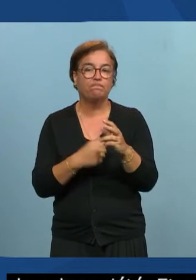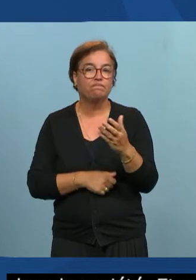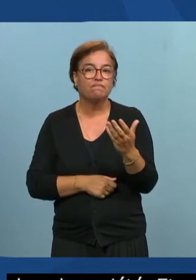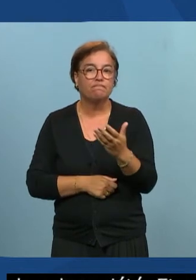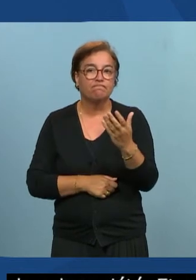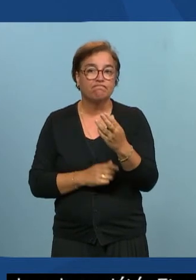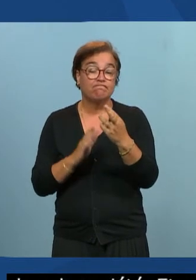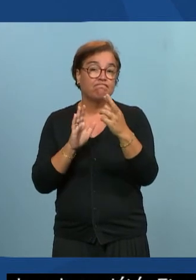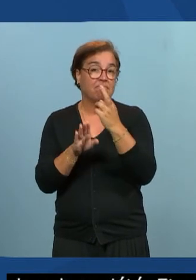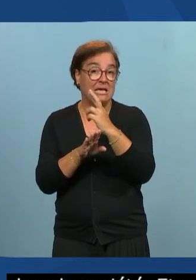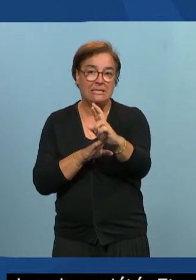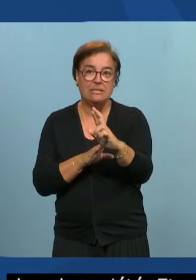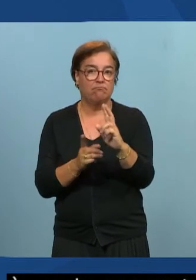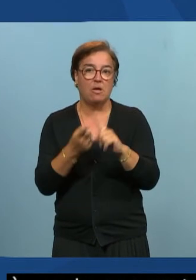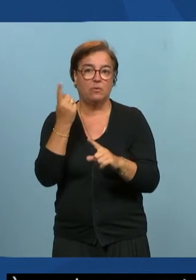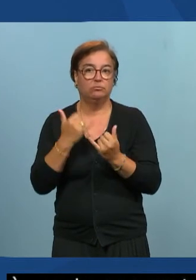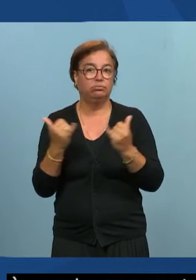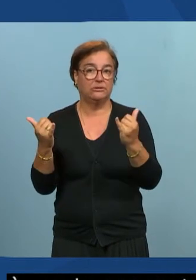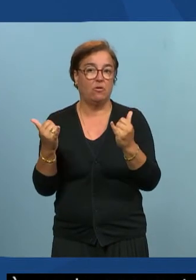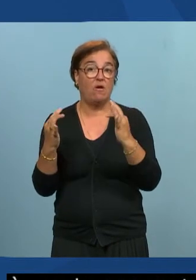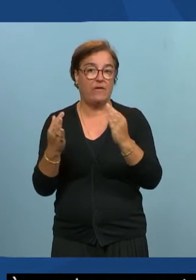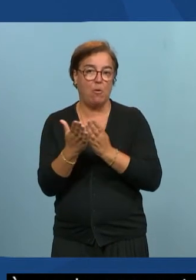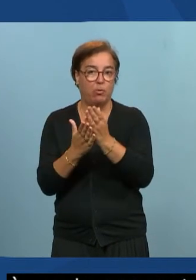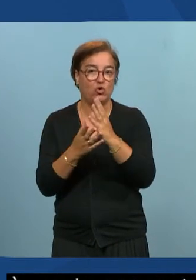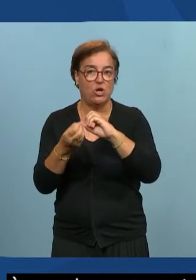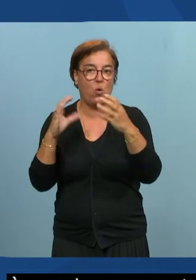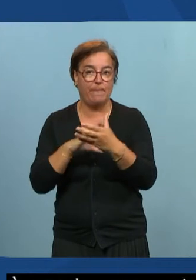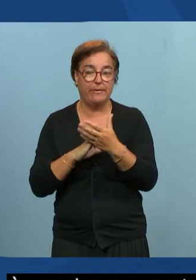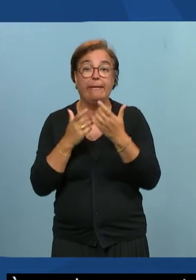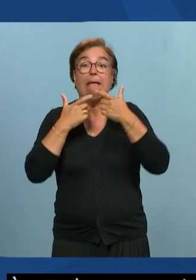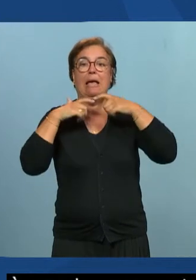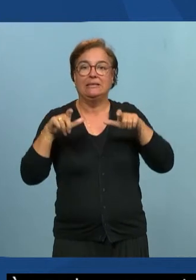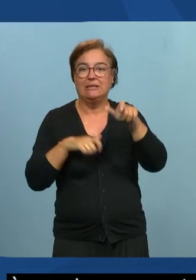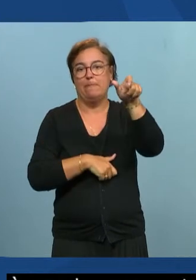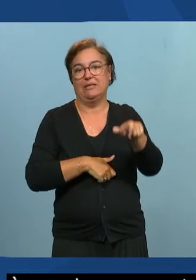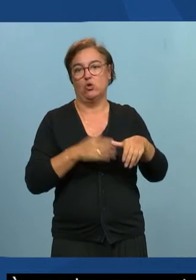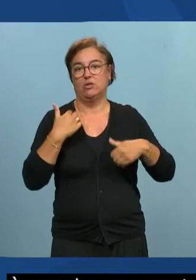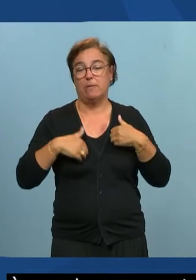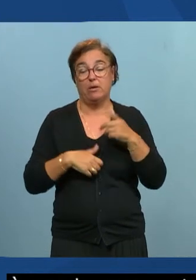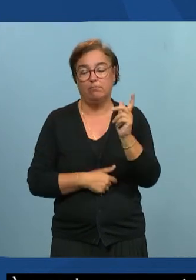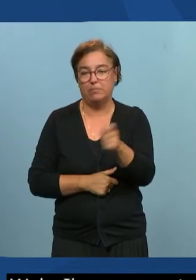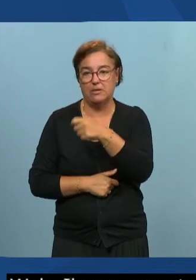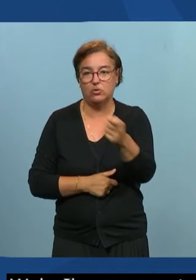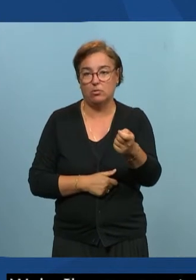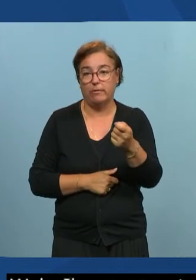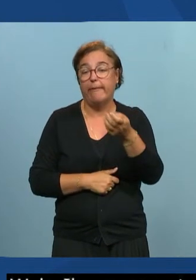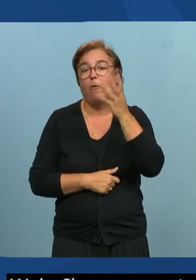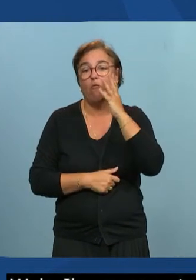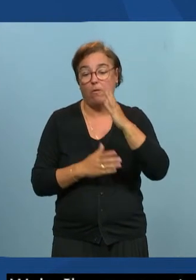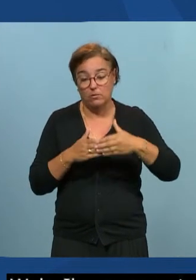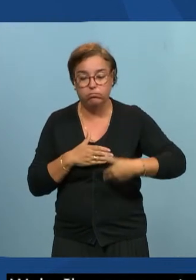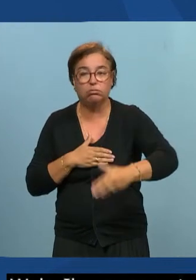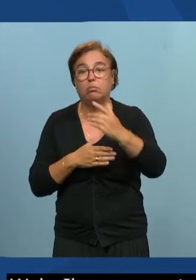trouver des risques majeurs pour le projet web. L'accessibilité aux personnes handicapées, évidemment, et tout au long de cette conférence, vous allez voir,